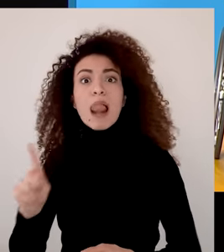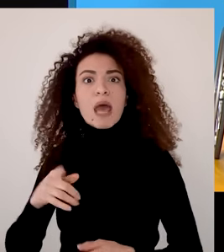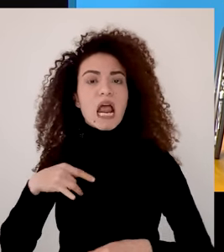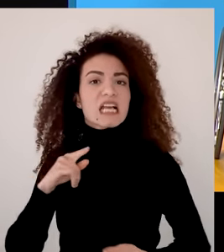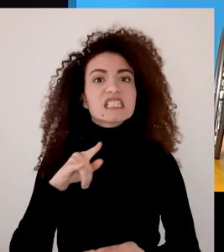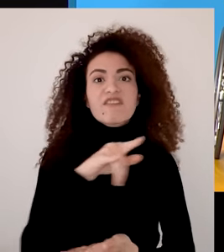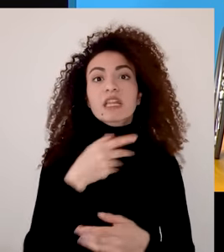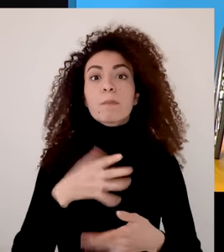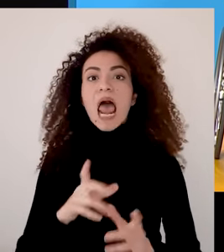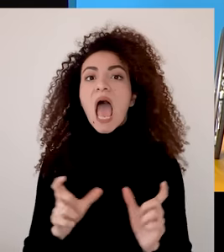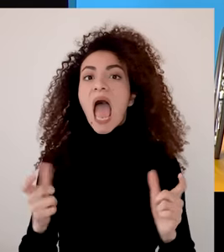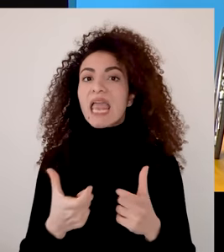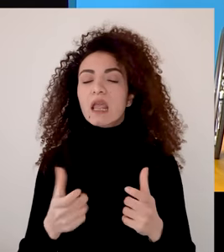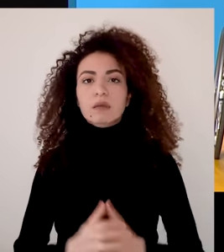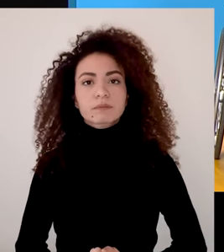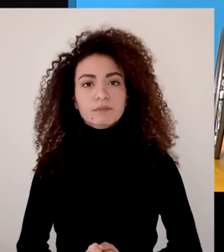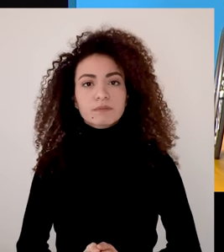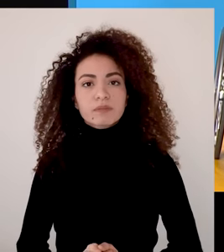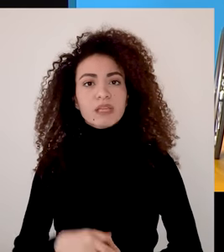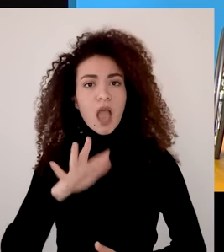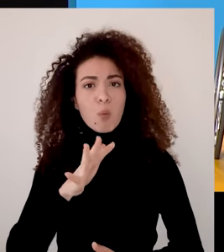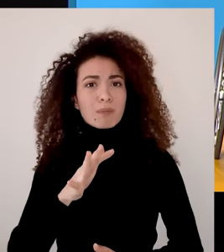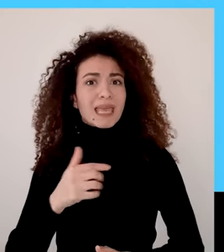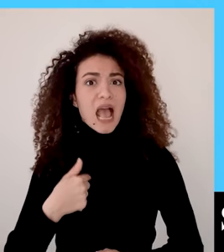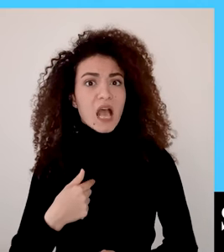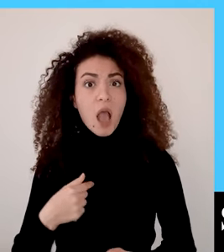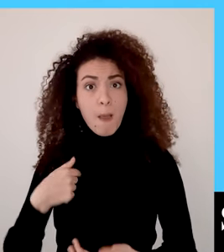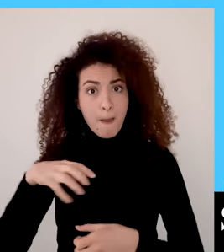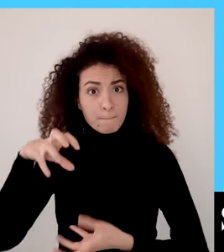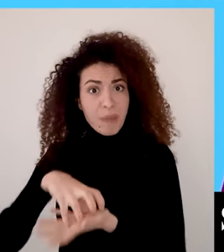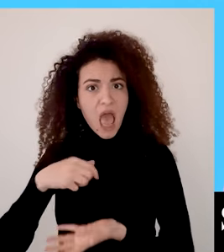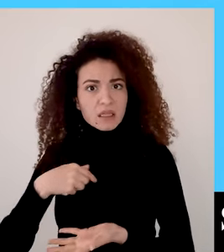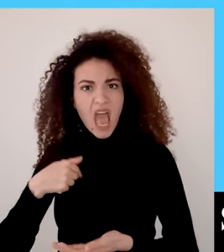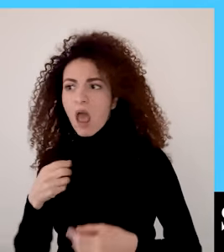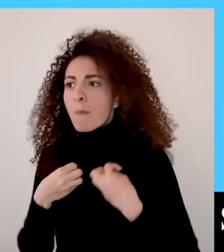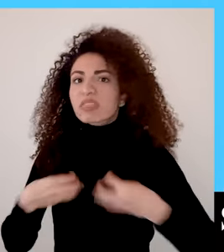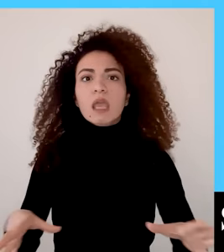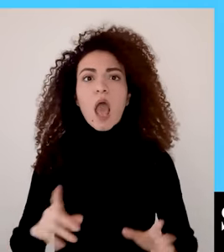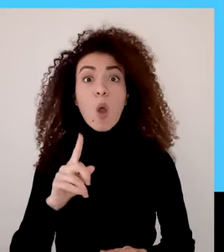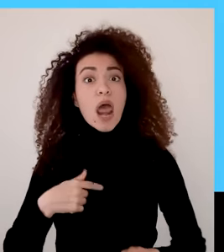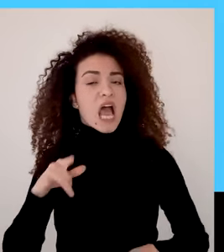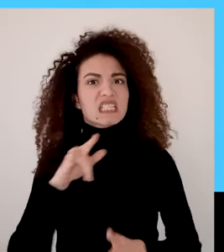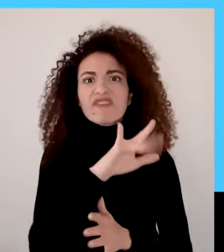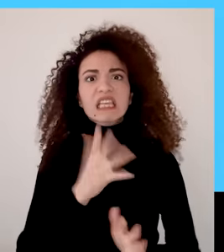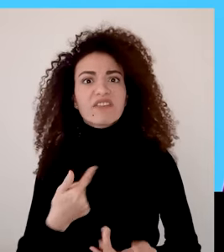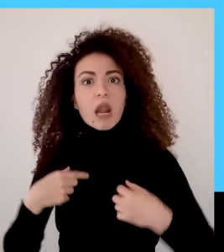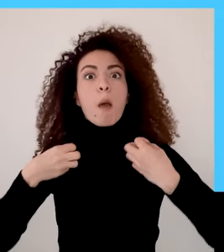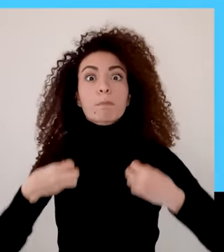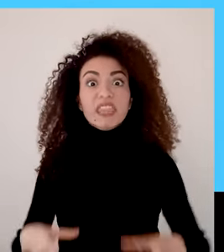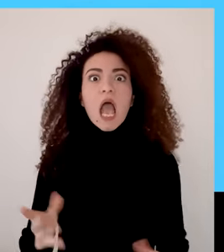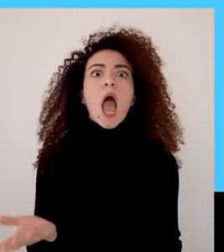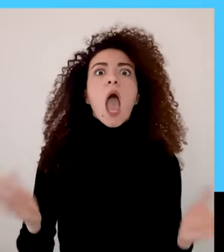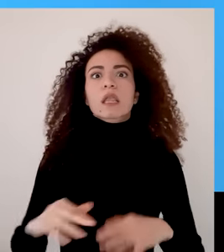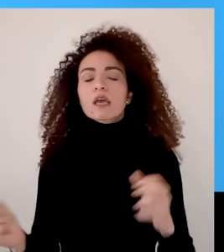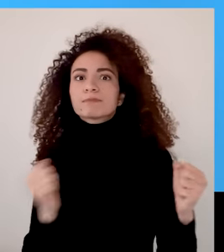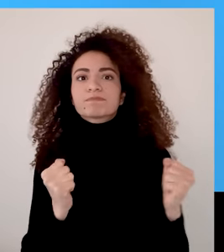من قبل من دون عائلتي فكيف لي أن أسافر الآن؟ أحياناً أتوه في مدينتي وبلدي فكيف سيكون الحال إذا